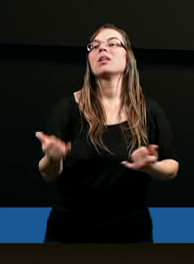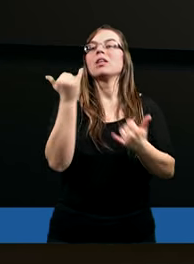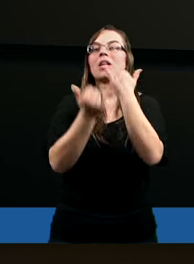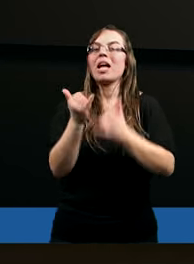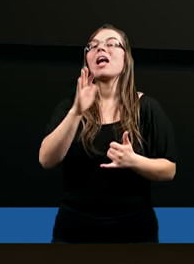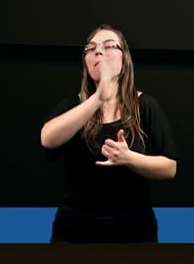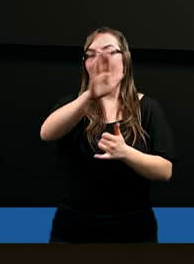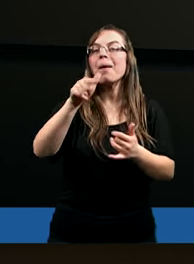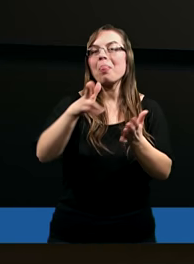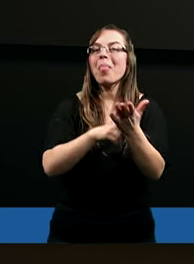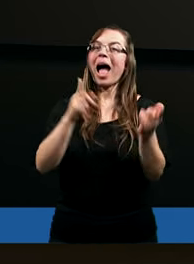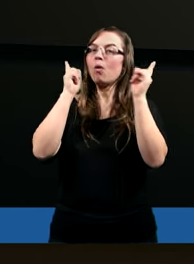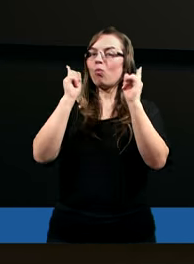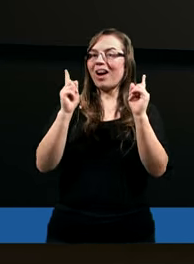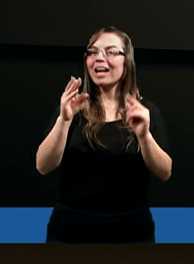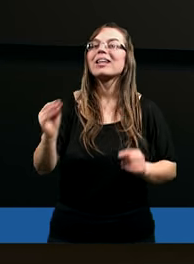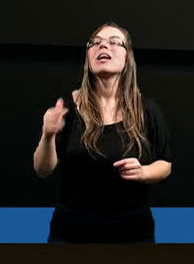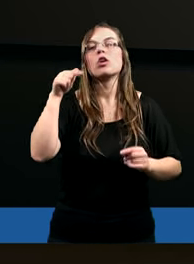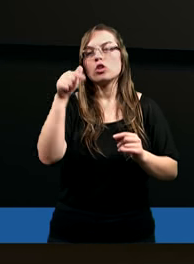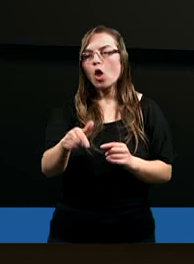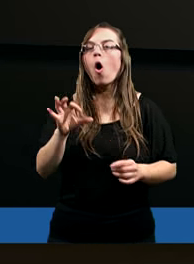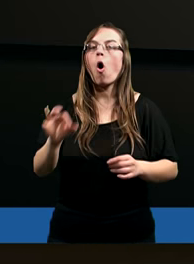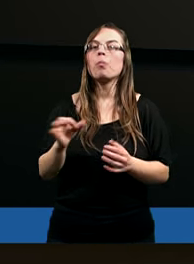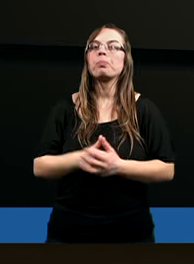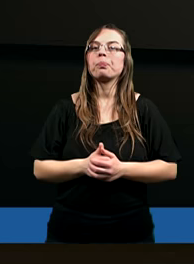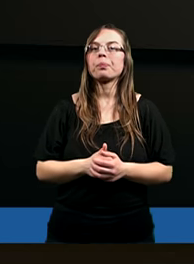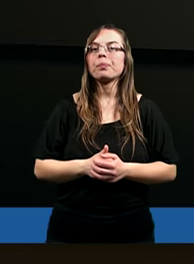Jeżeli mamy to na uwadze, to